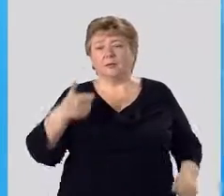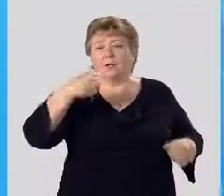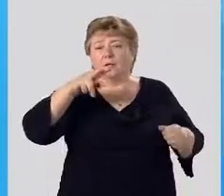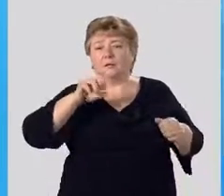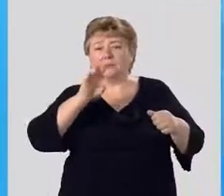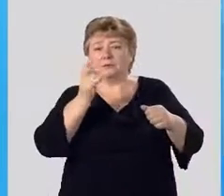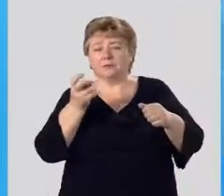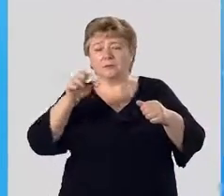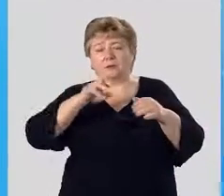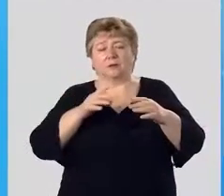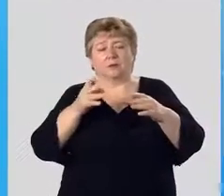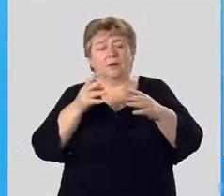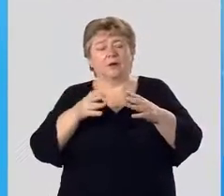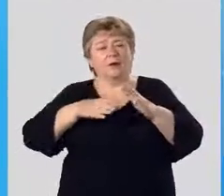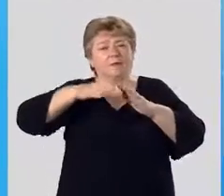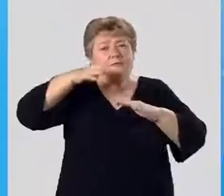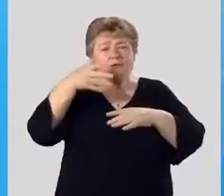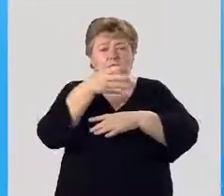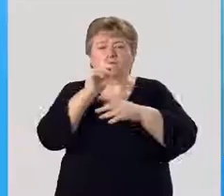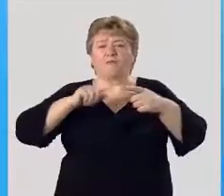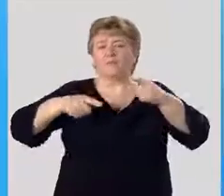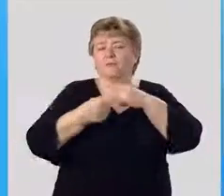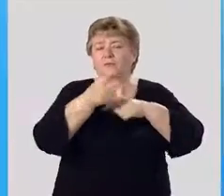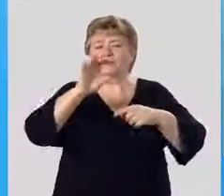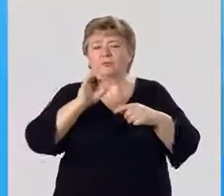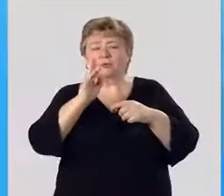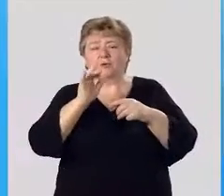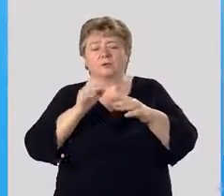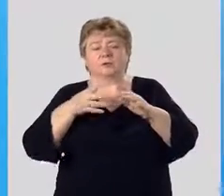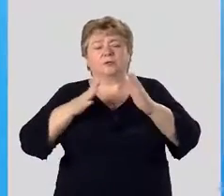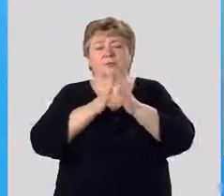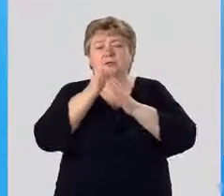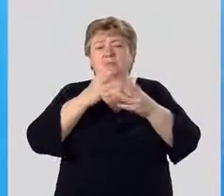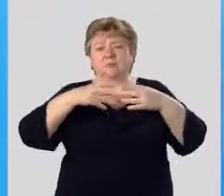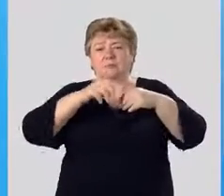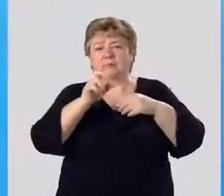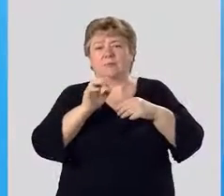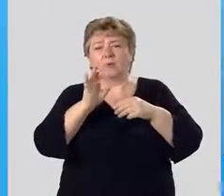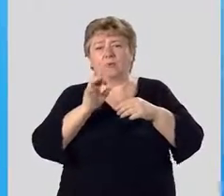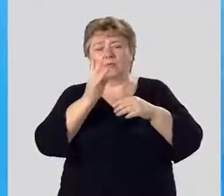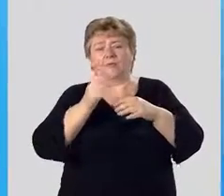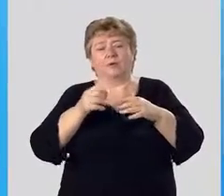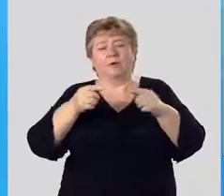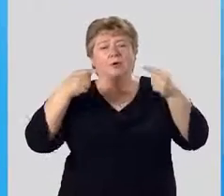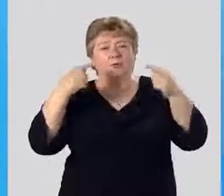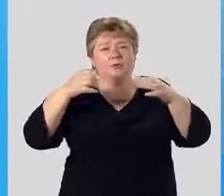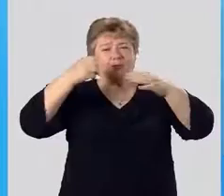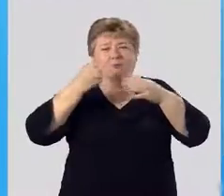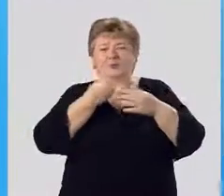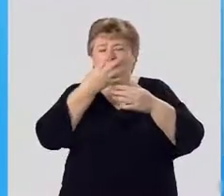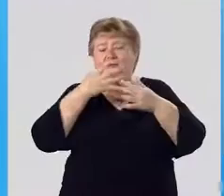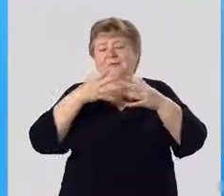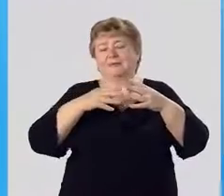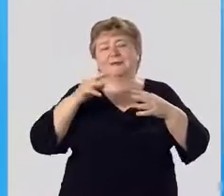Глициния. Род высоких древовидных вьющихся субтропических растений из семейства Бобовы, с крупными кистями